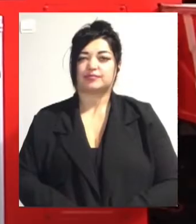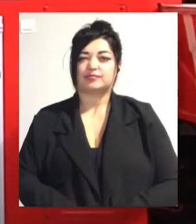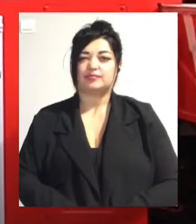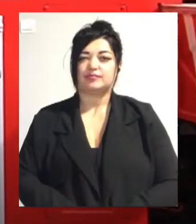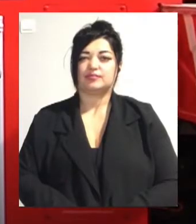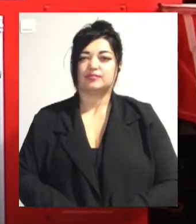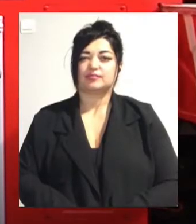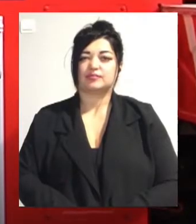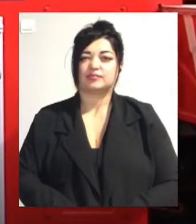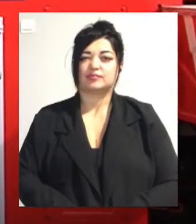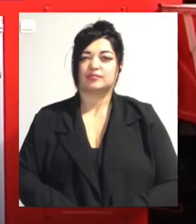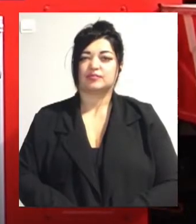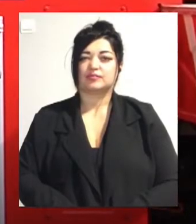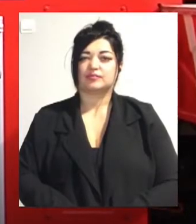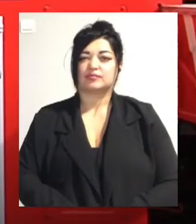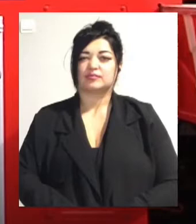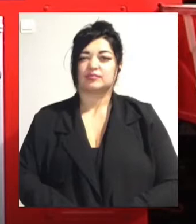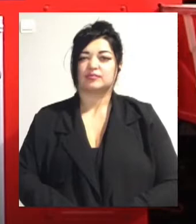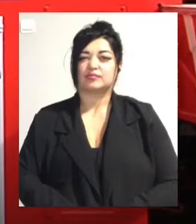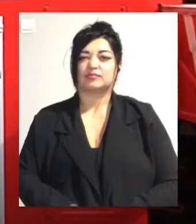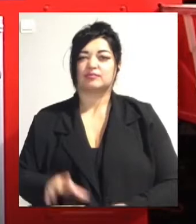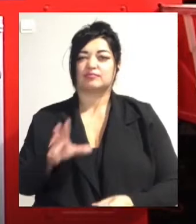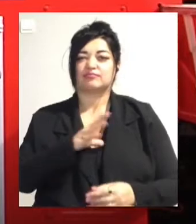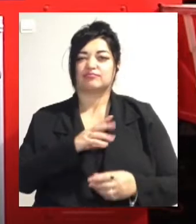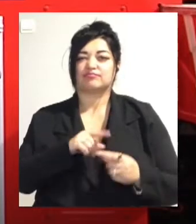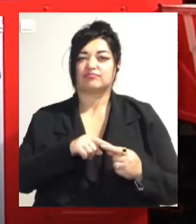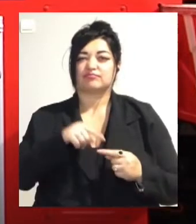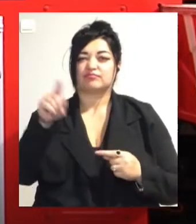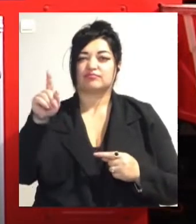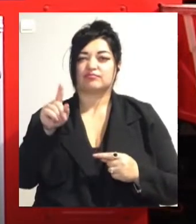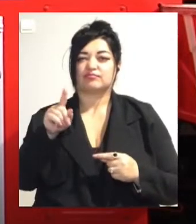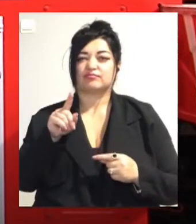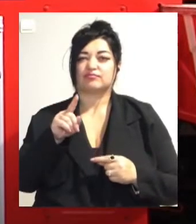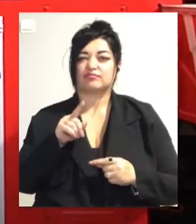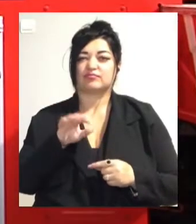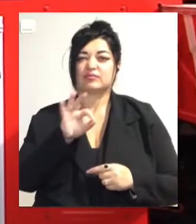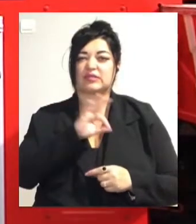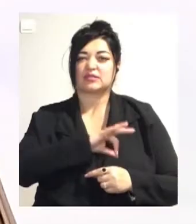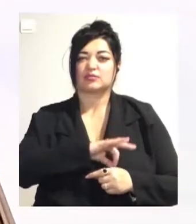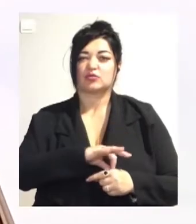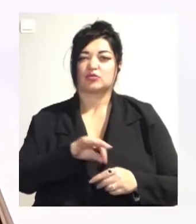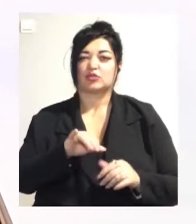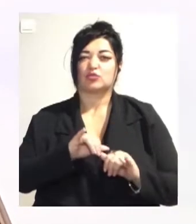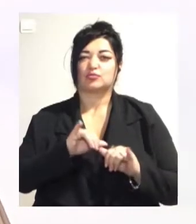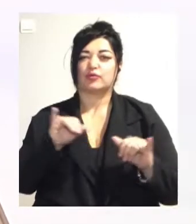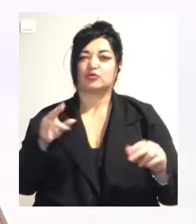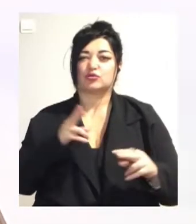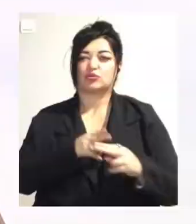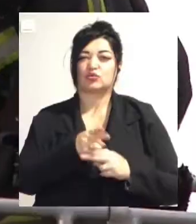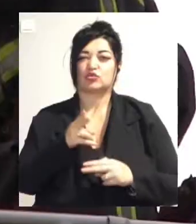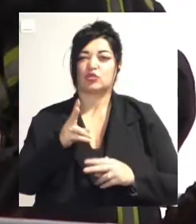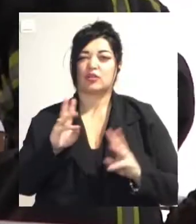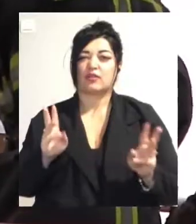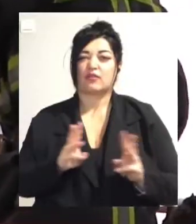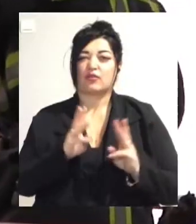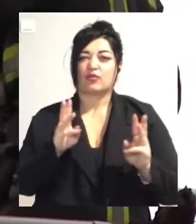Легенда була на восьмому поверсі. Було коротке замкнення з послідуючим пошкодженням вогню. У автодробині випробували